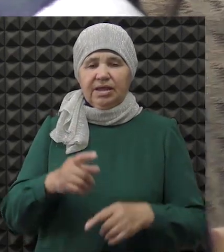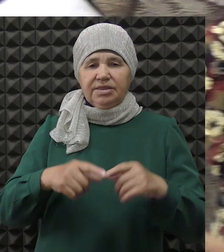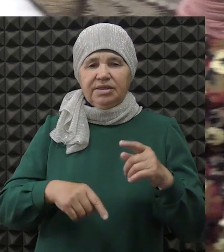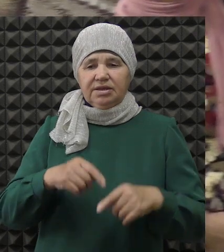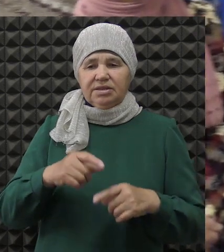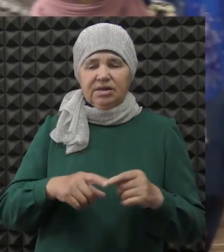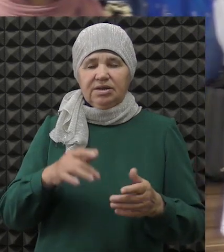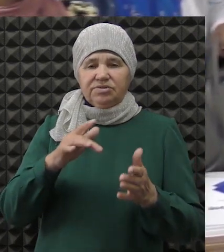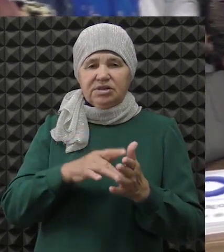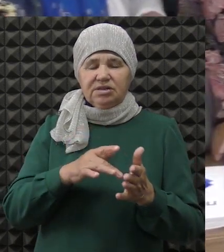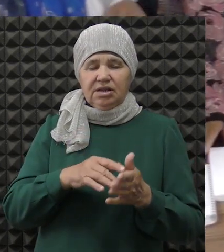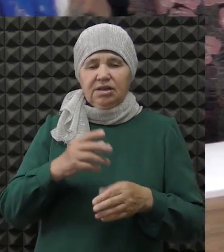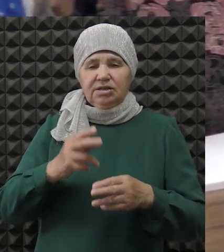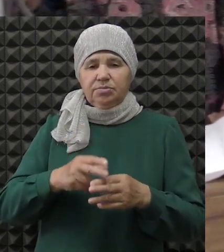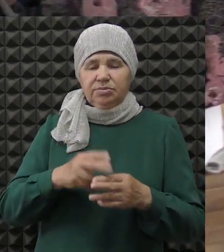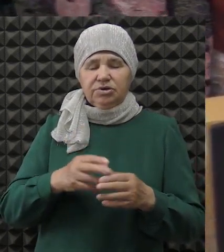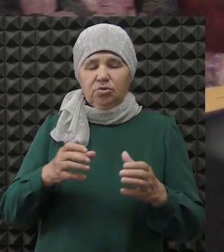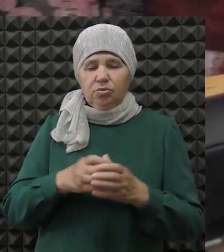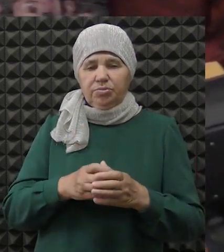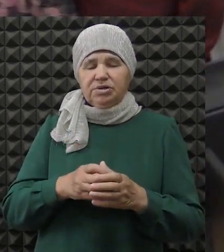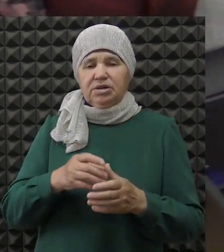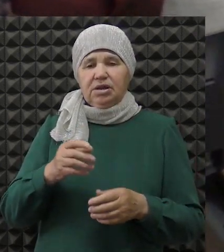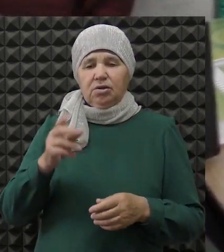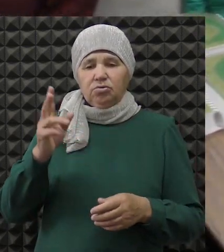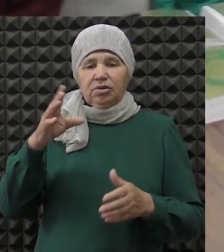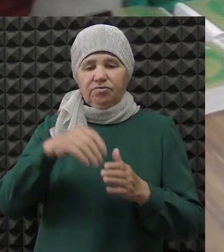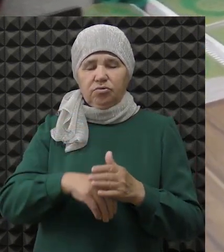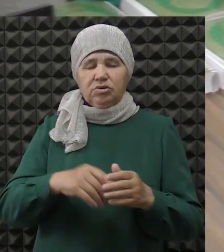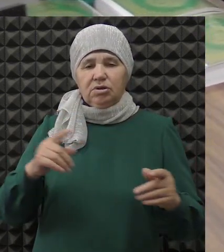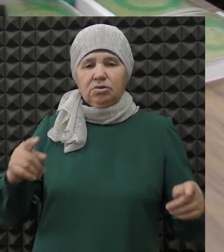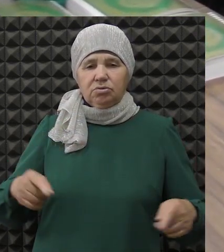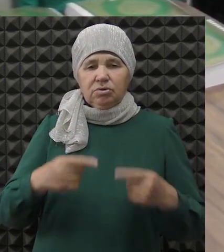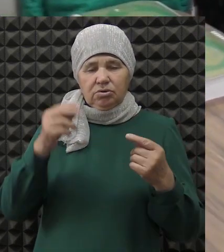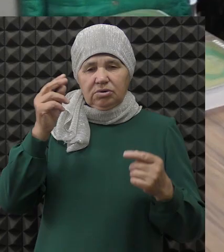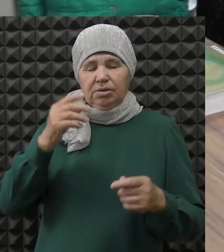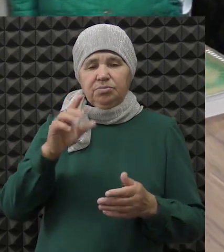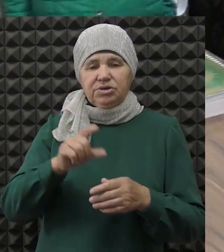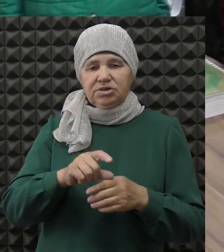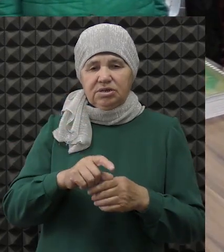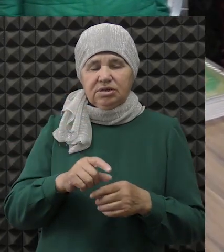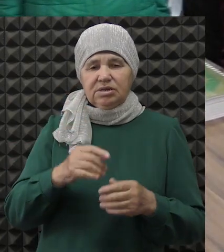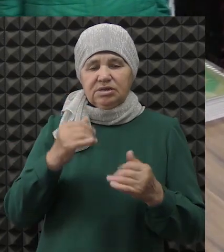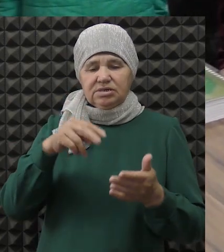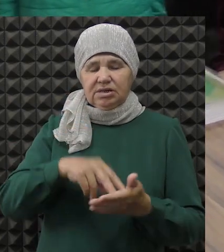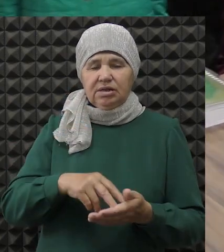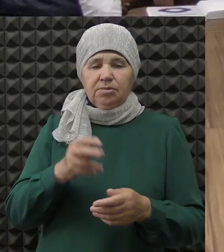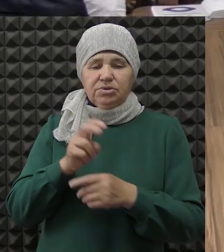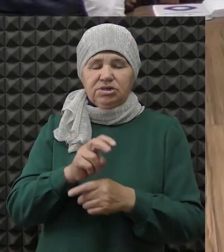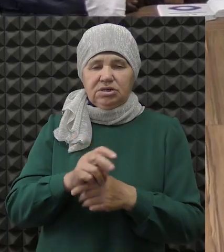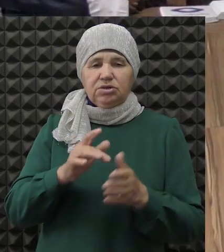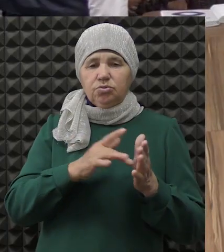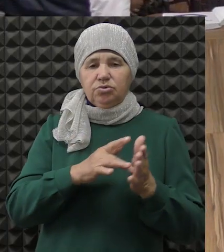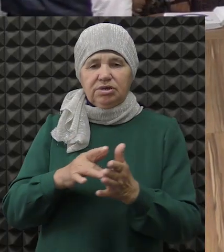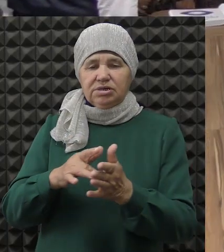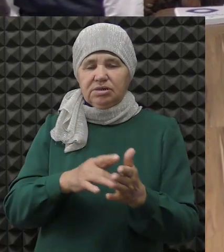Некоторая отдаленность от центра Казани не помешала комплексу фонда Ердам, куда входят учебно-реабилитационные центры и мечеть, стать объектом посещения